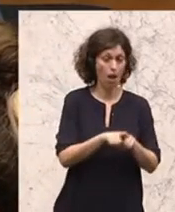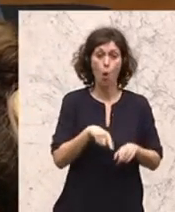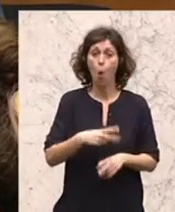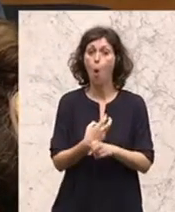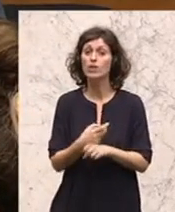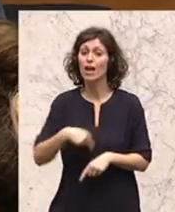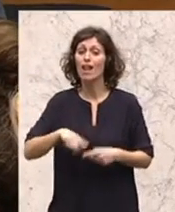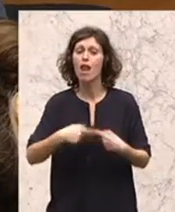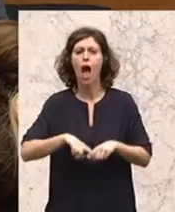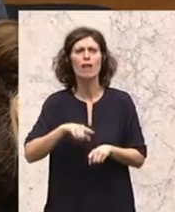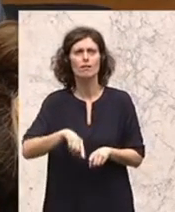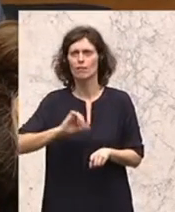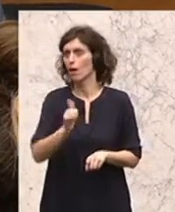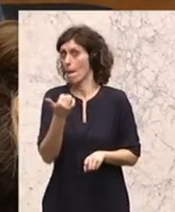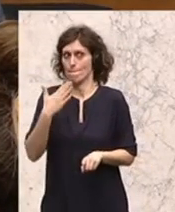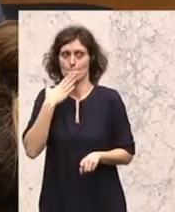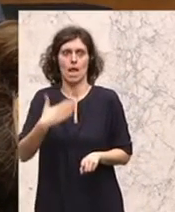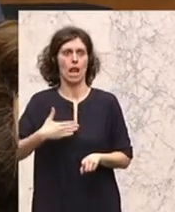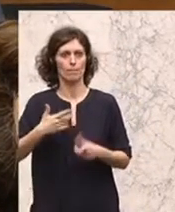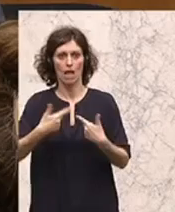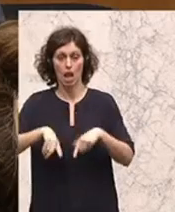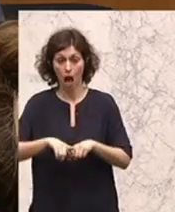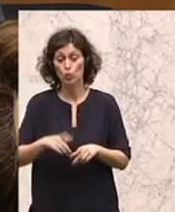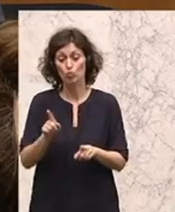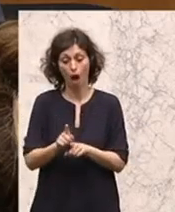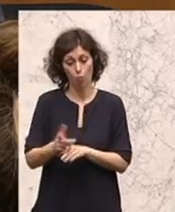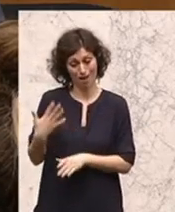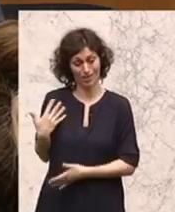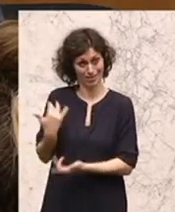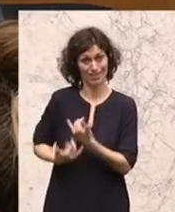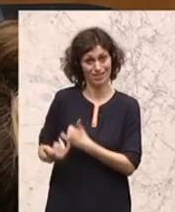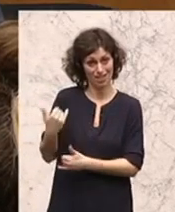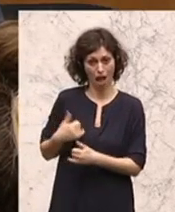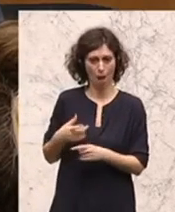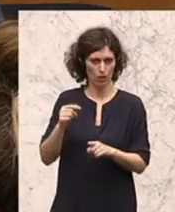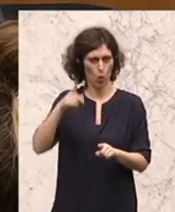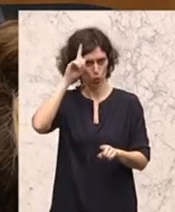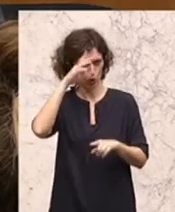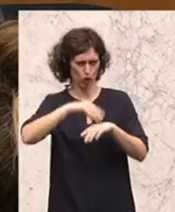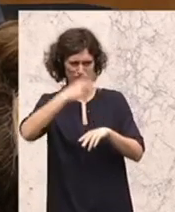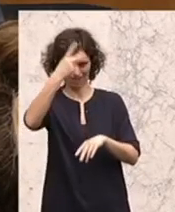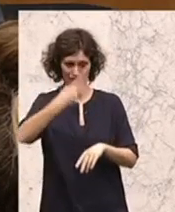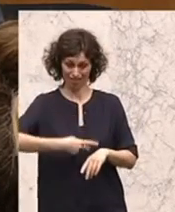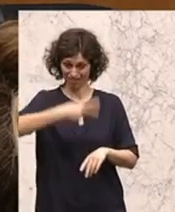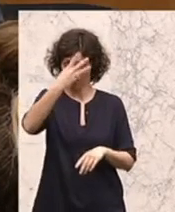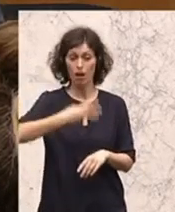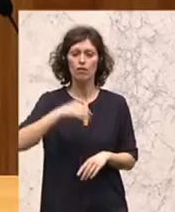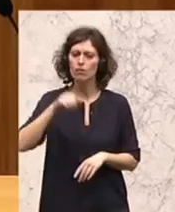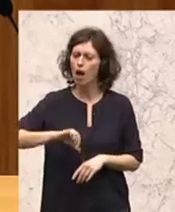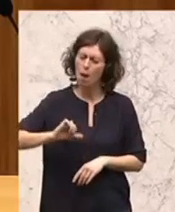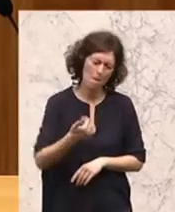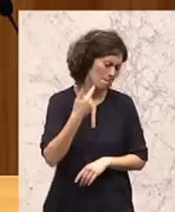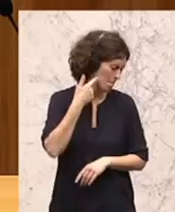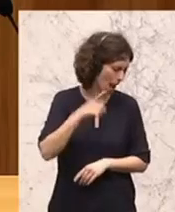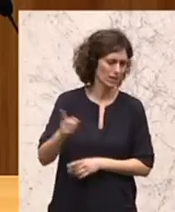Land, das nicht nur eines der beliebtesten Länder ist, sondern wahrscheinlich im letzten Jahr neben Deutschland und Schweden die allermeisten dieser Migranten